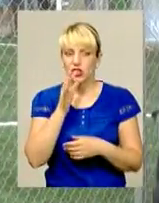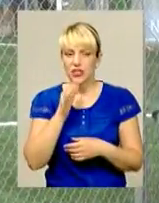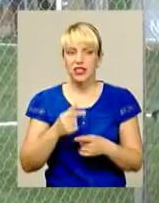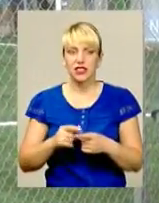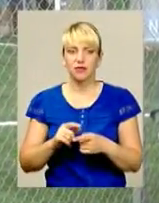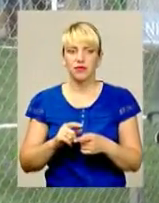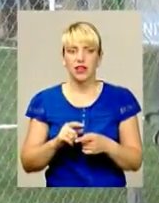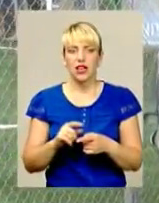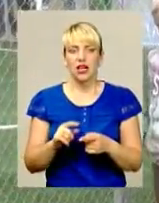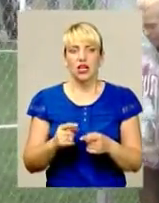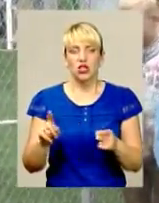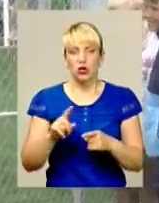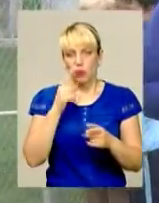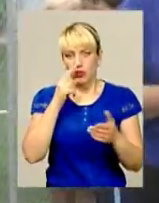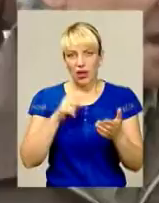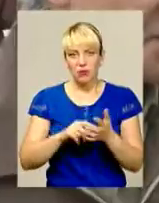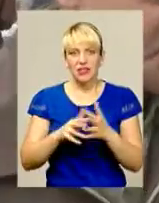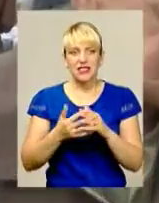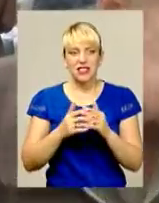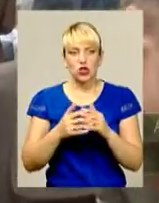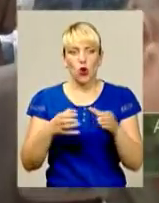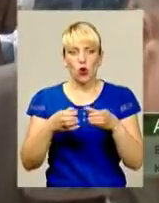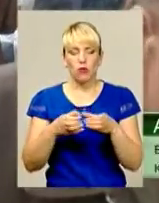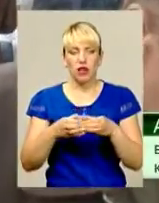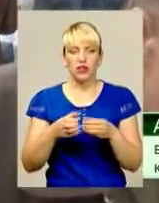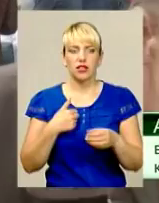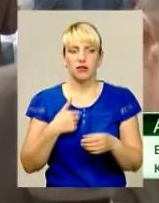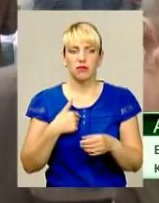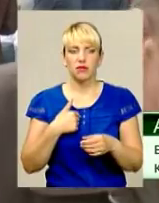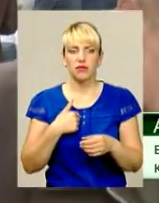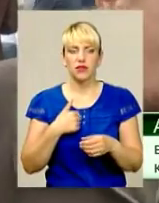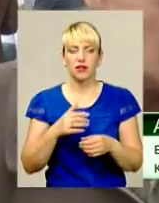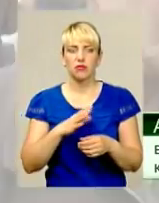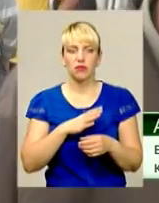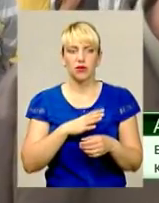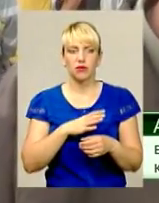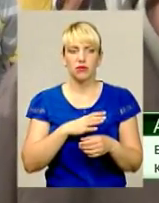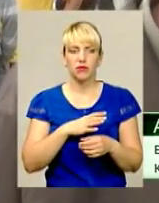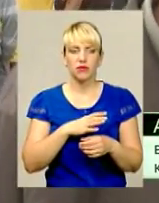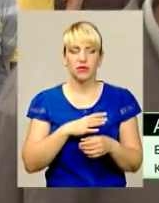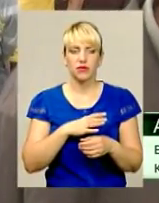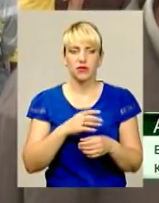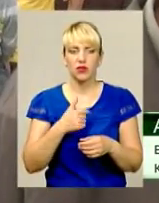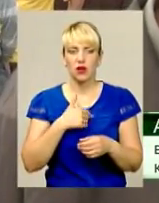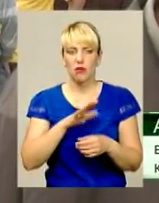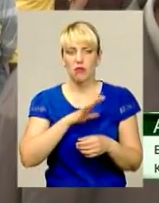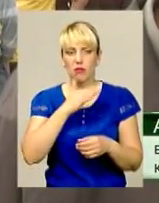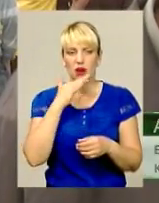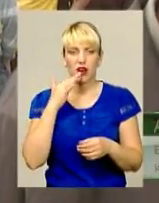юнаків потрапити в склад сільської команди. Це виротовий голодовий кубка району. Команд багато було,